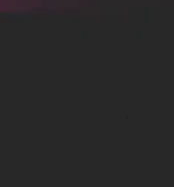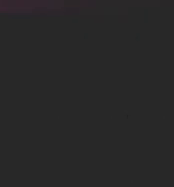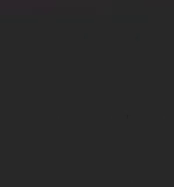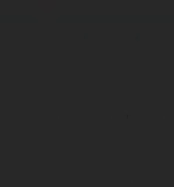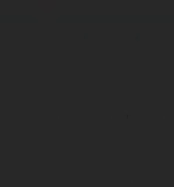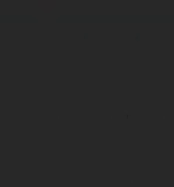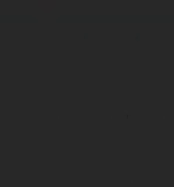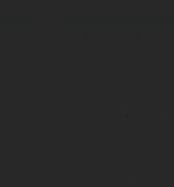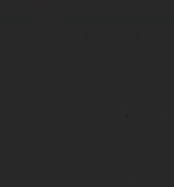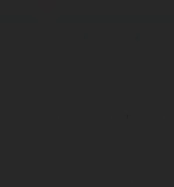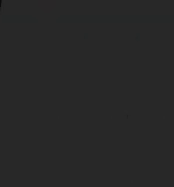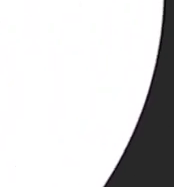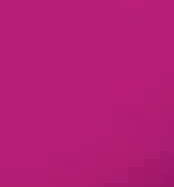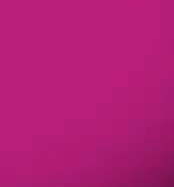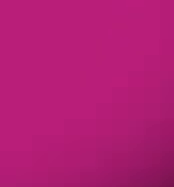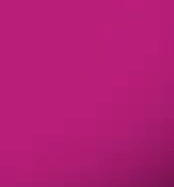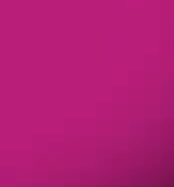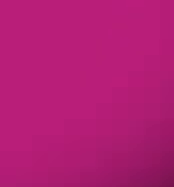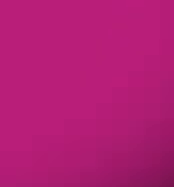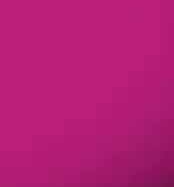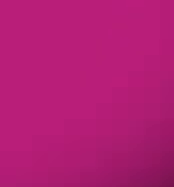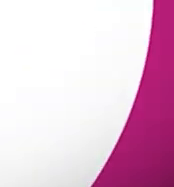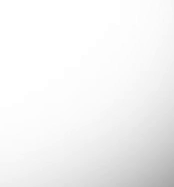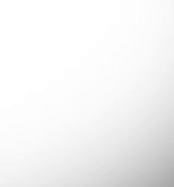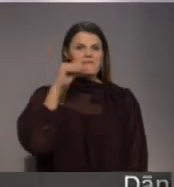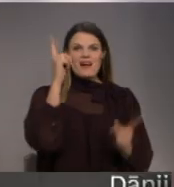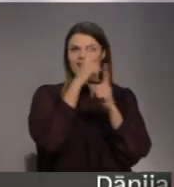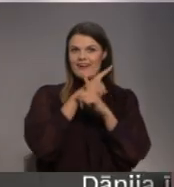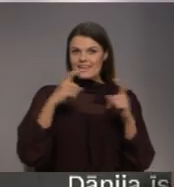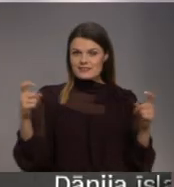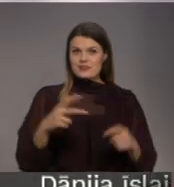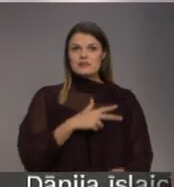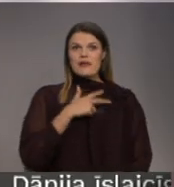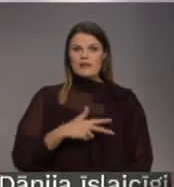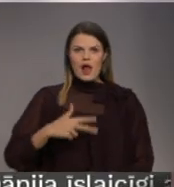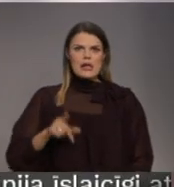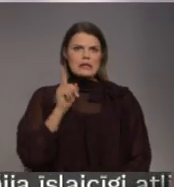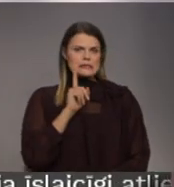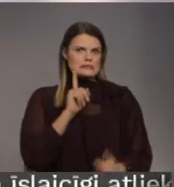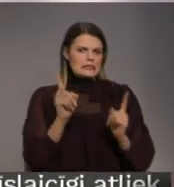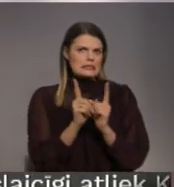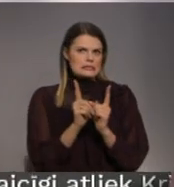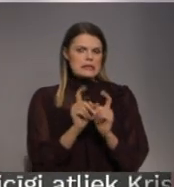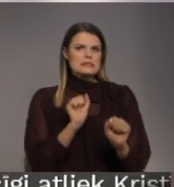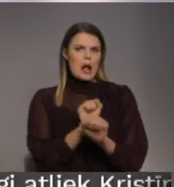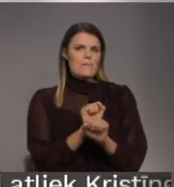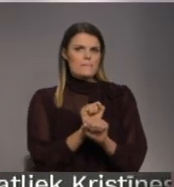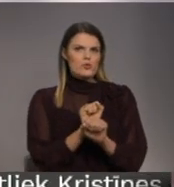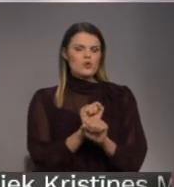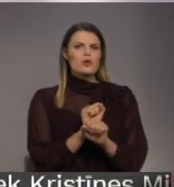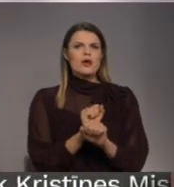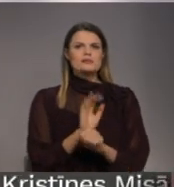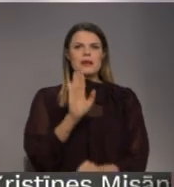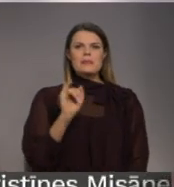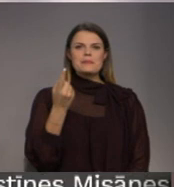Re, visi ēters ir te! Dānieja ir īslaicīgi apturējusi Kristīnas